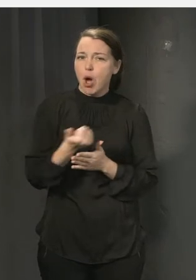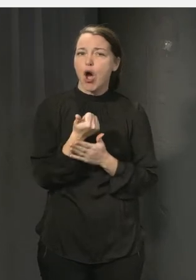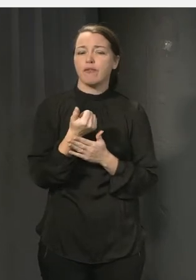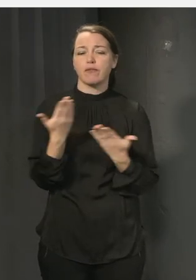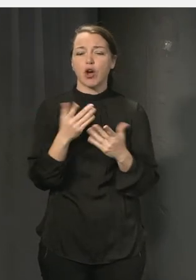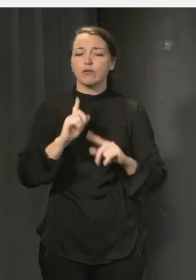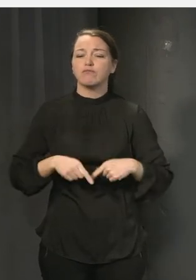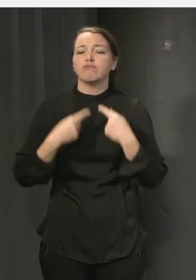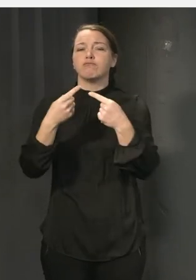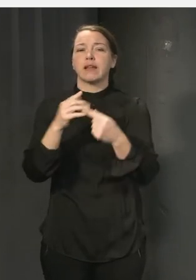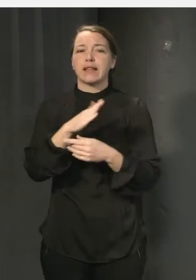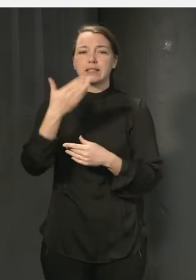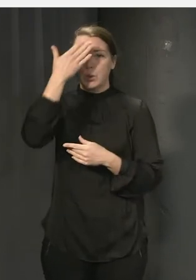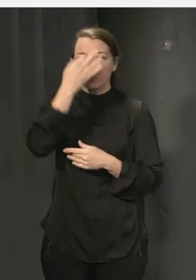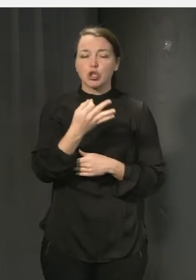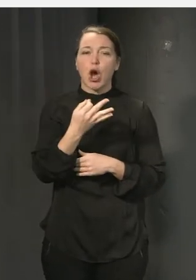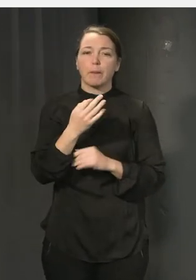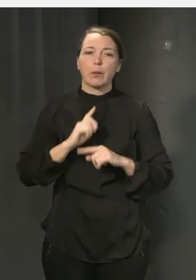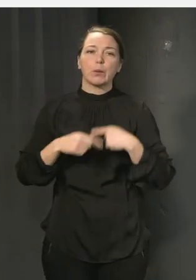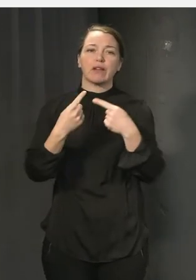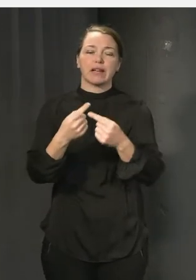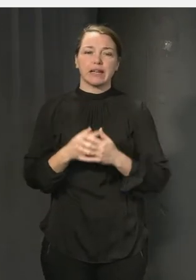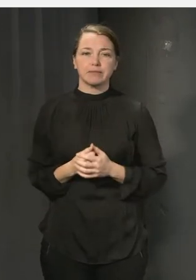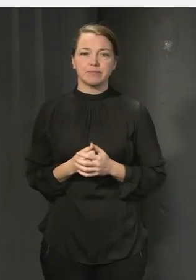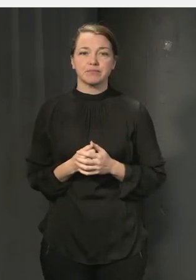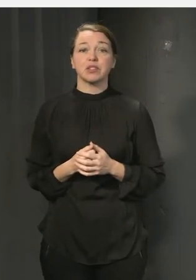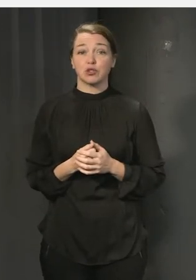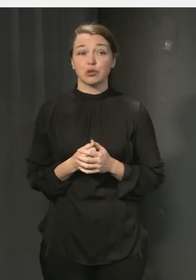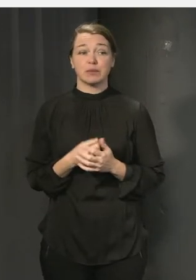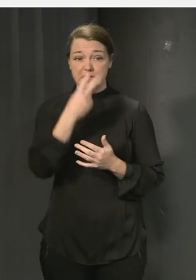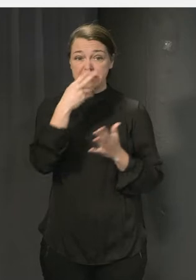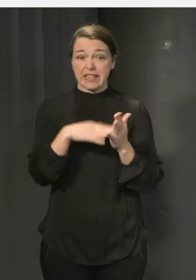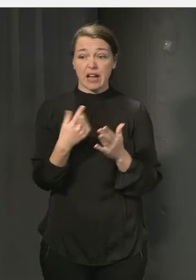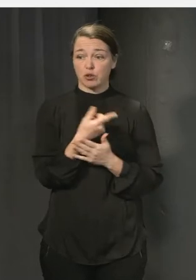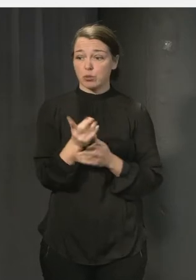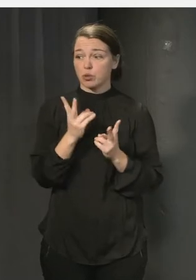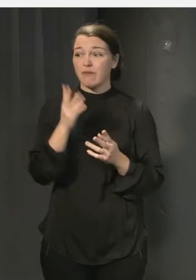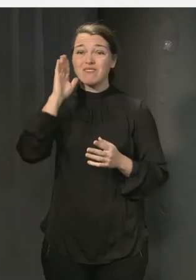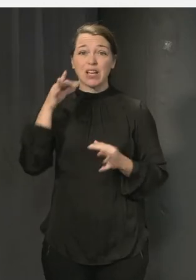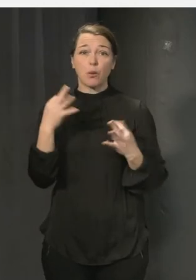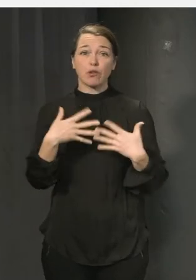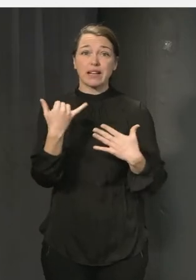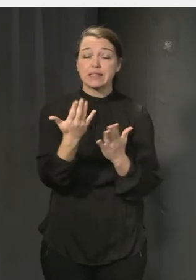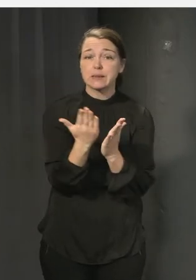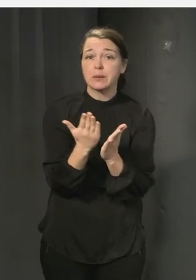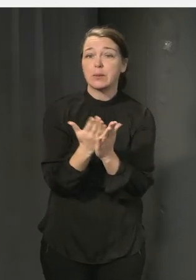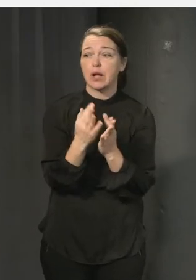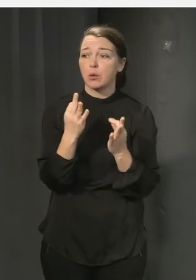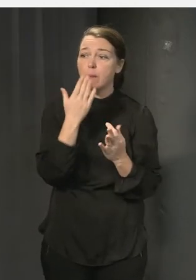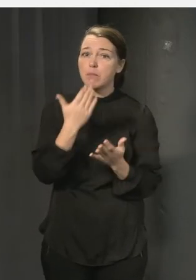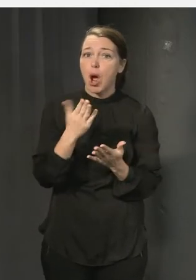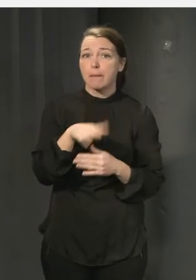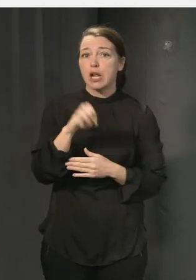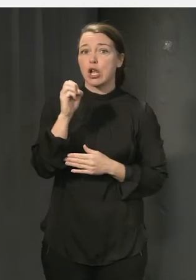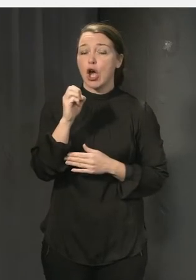utveckling. att involvera de som faktiskt vet någonting om hur en bra, gynnsam miljö kan se ut och ska